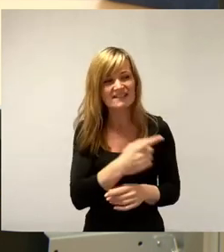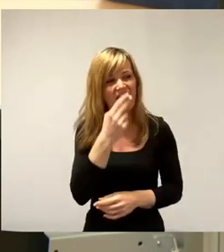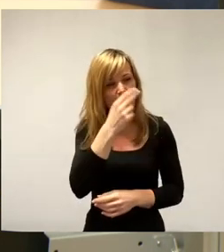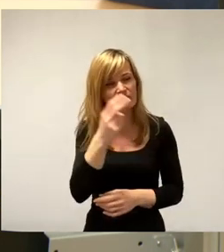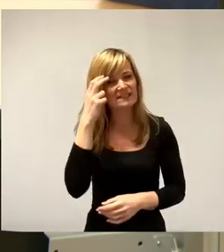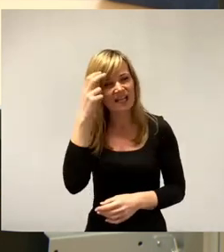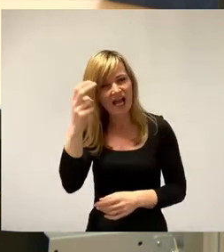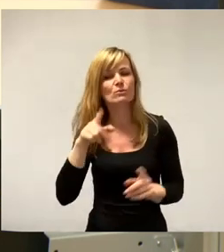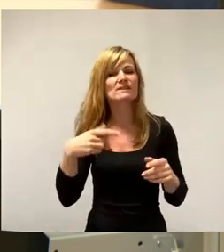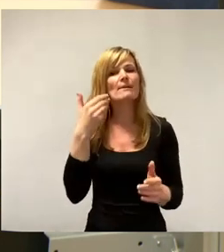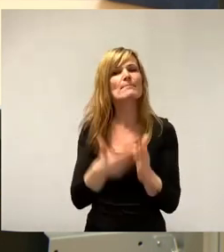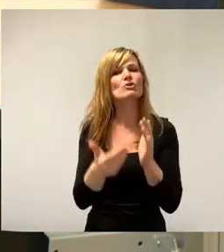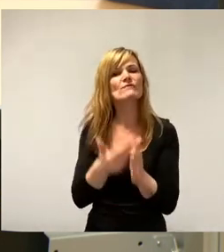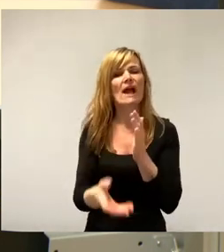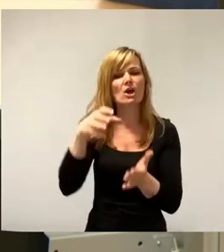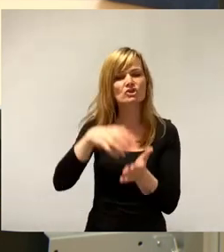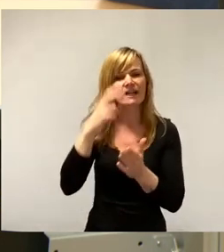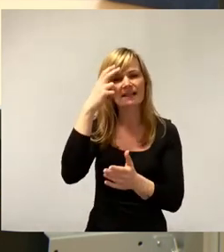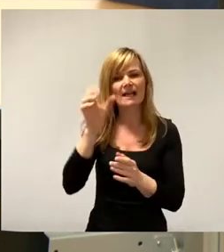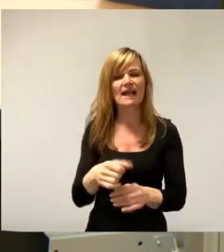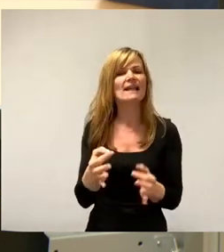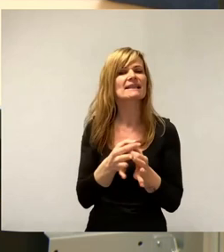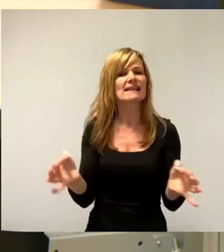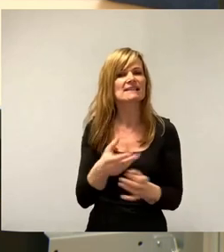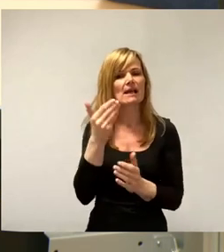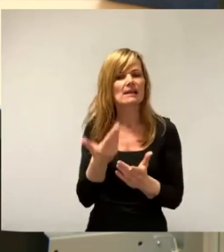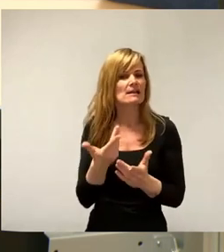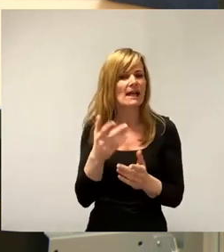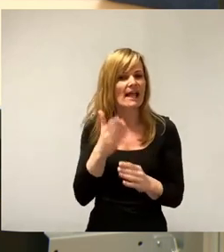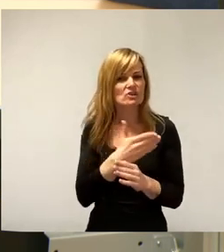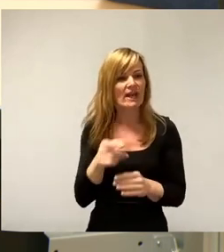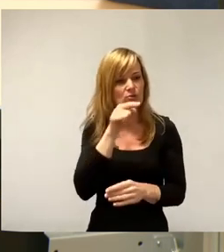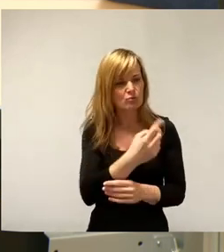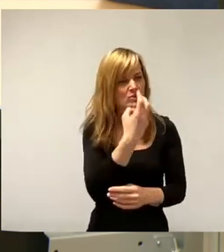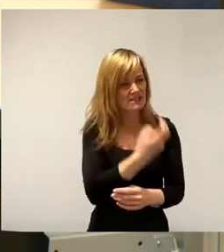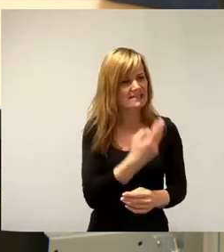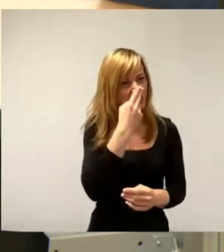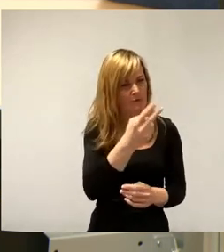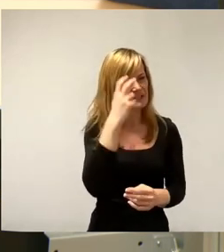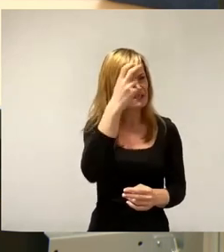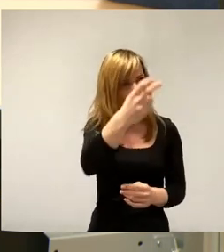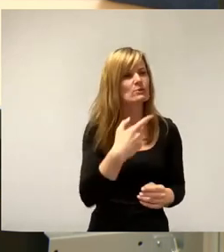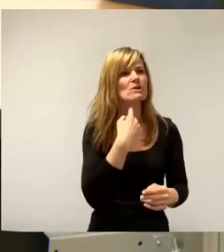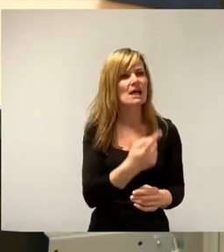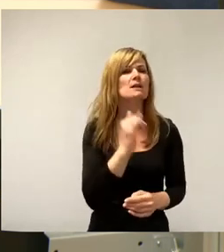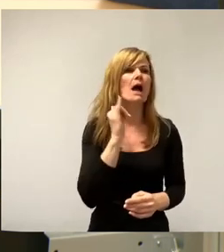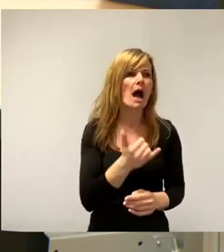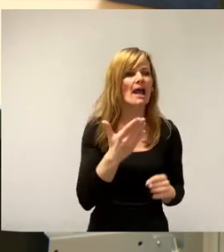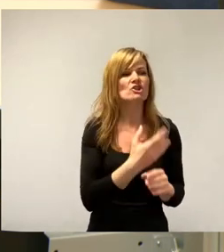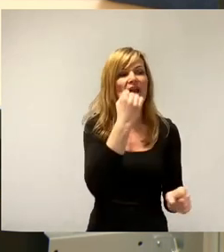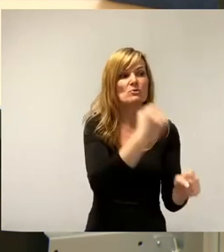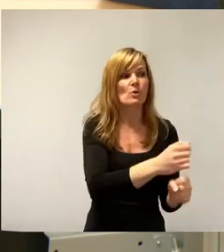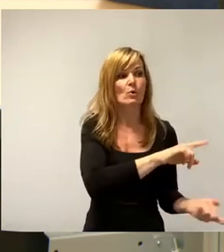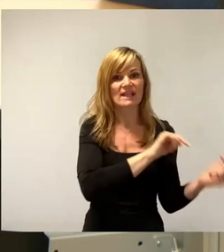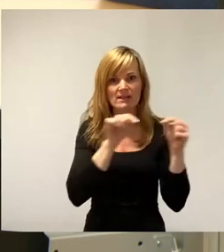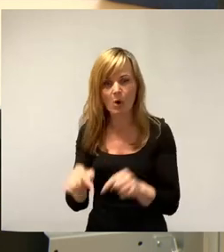darüber, dass der Stadtrat ja nicht so entscheidet. Sie sitzen im Aufsichtsrat und treffen diese Entscheidung und dann stellen Sie sich hierhin und beklagen sich darüber. Ich finde, das